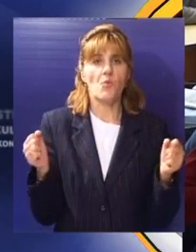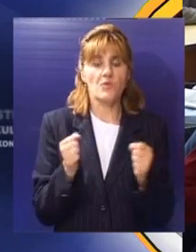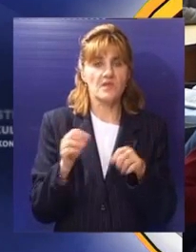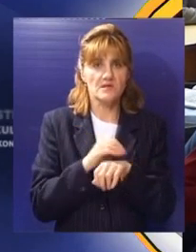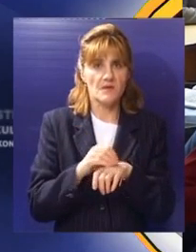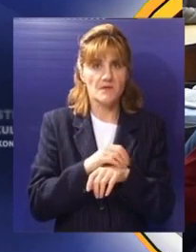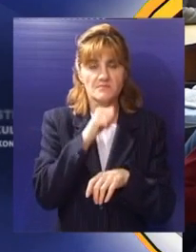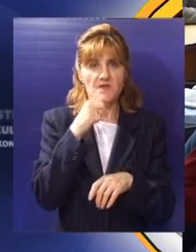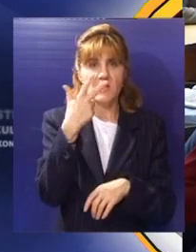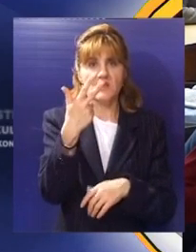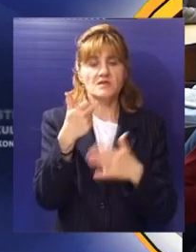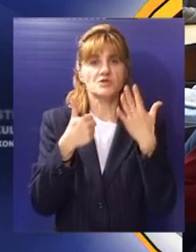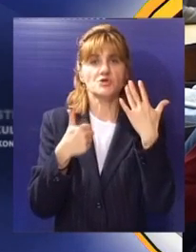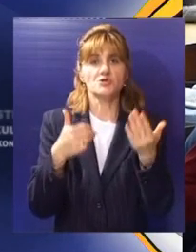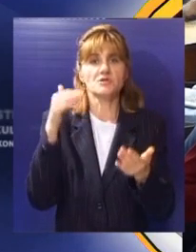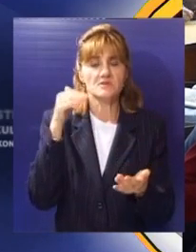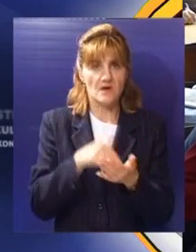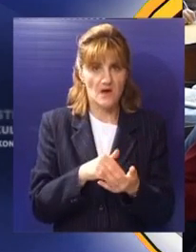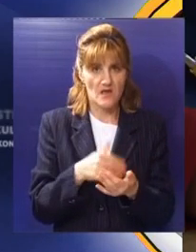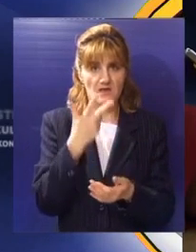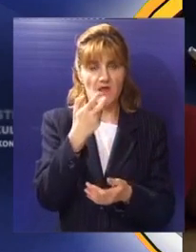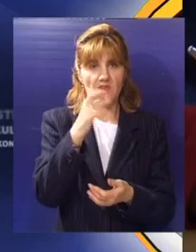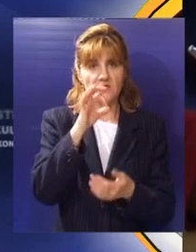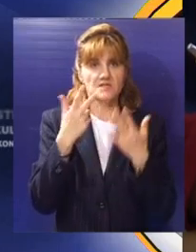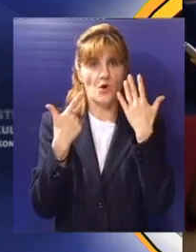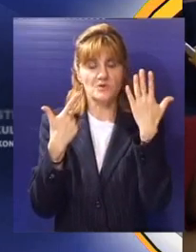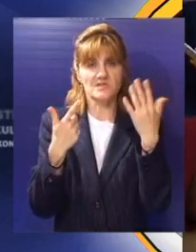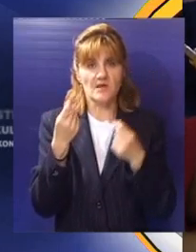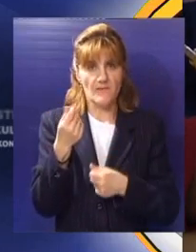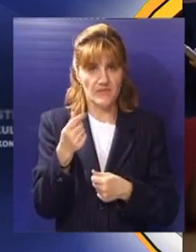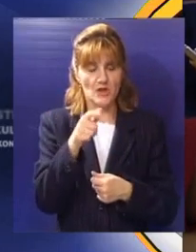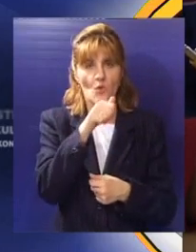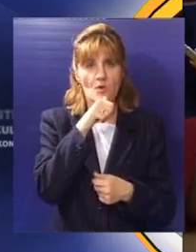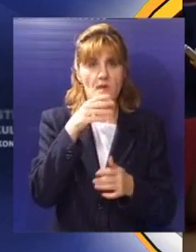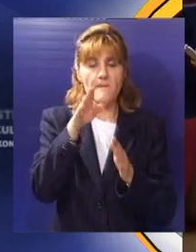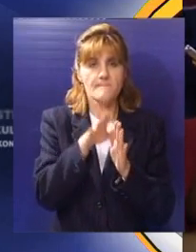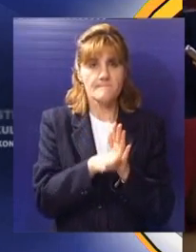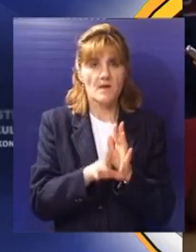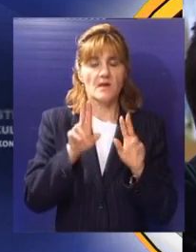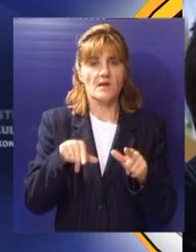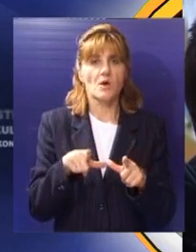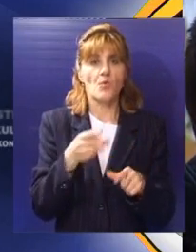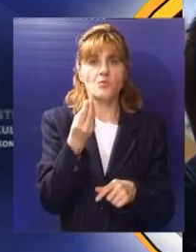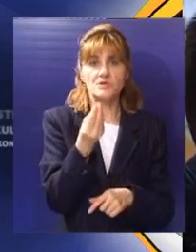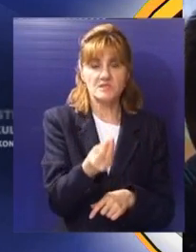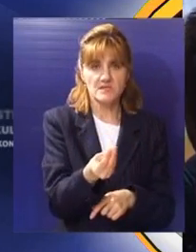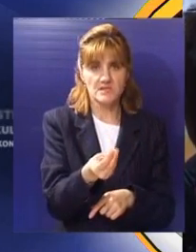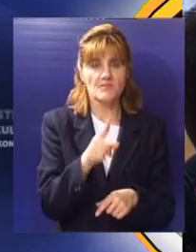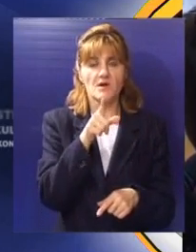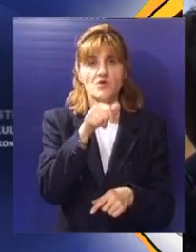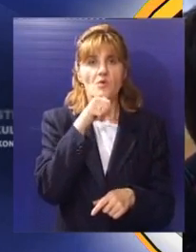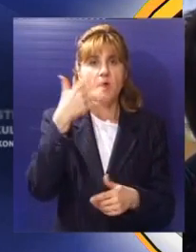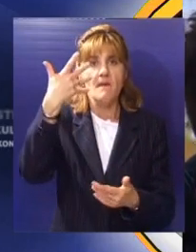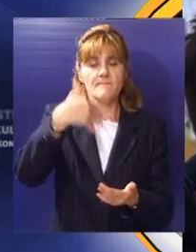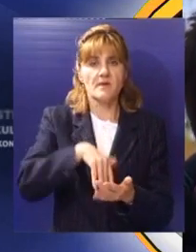godine iznosila je 36.307 dinara, što je za 1,3 odsto niže od proseka plate u Srbiji, a čak za